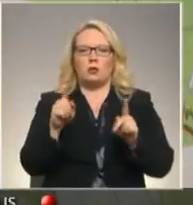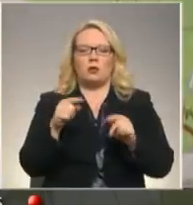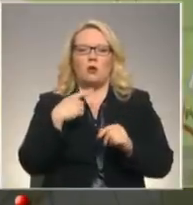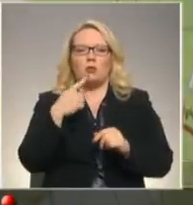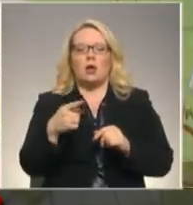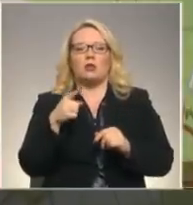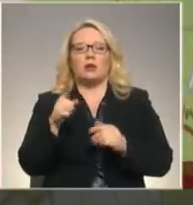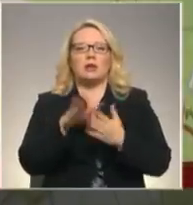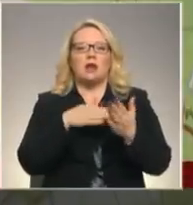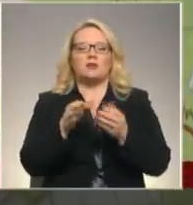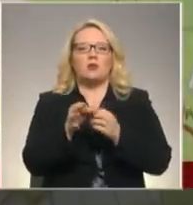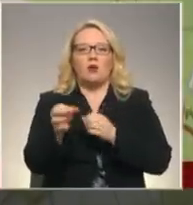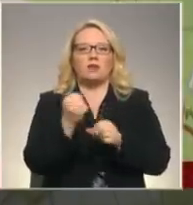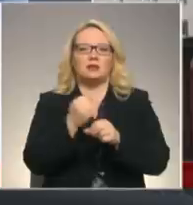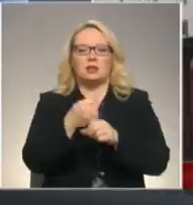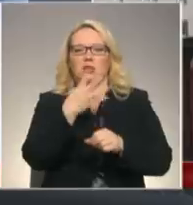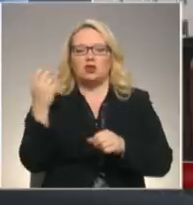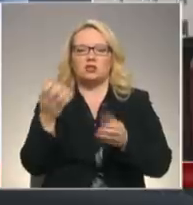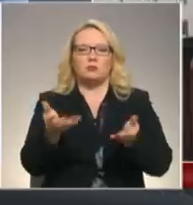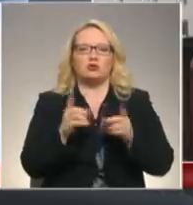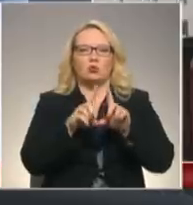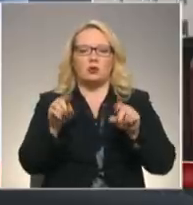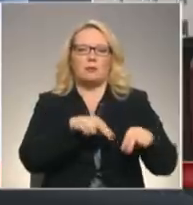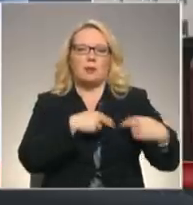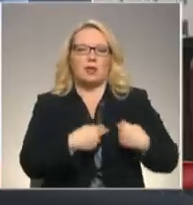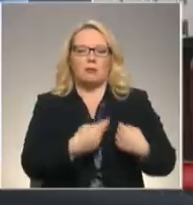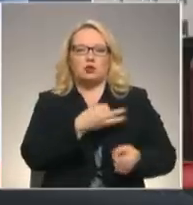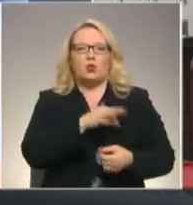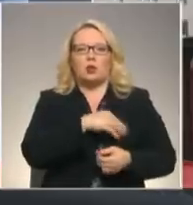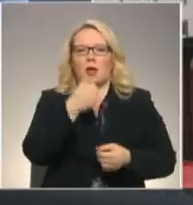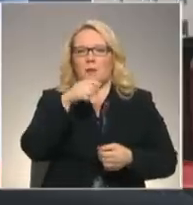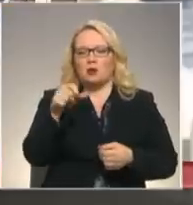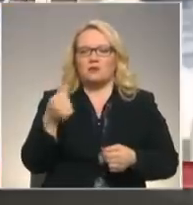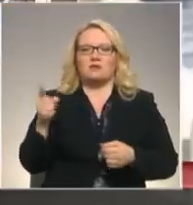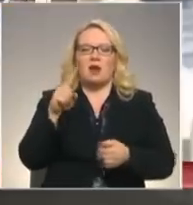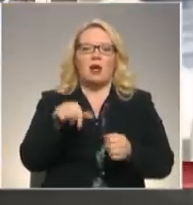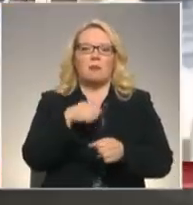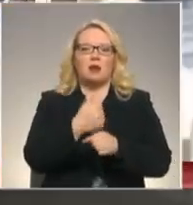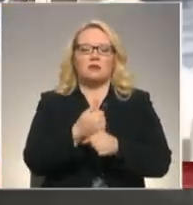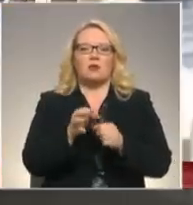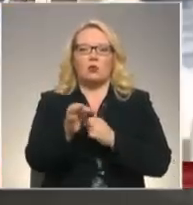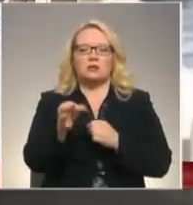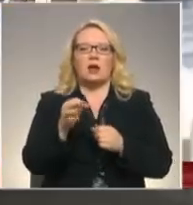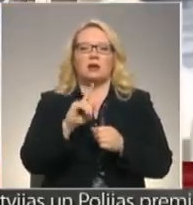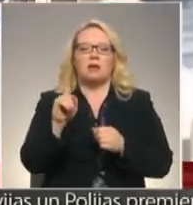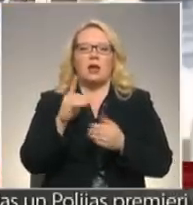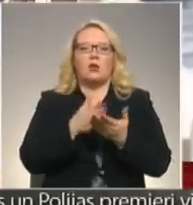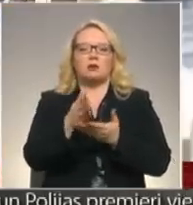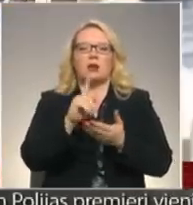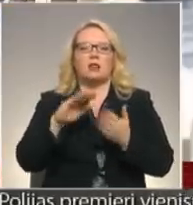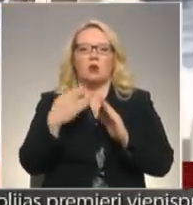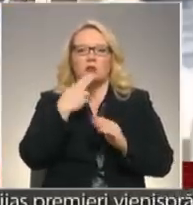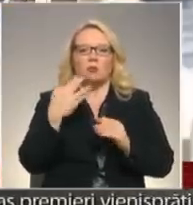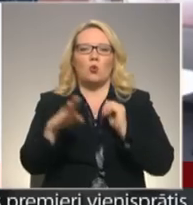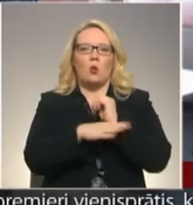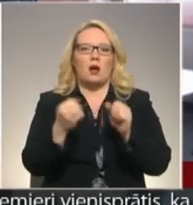Kopumā Kārsevas nodā darbojas 400 uzņēmumi, to starp biedrības un juridiskas personas. Visplašāk pārstāvētās nozeres ir laukseimniecība un kokapstrāde. Uz